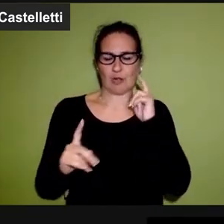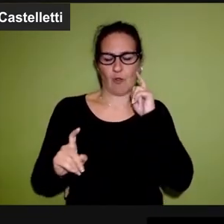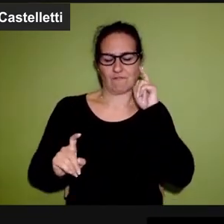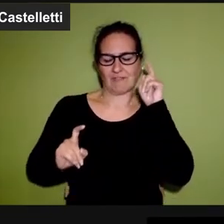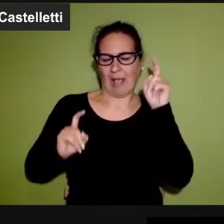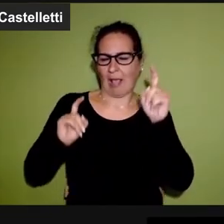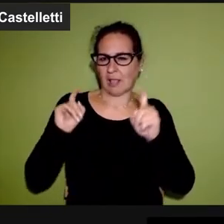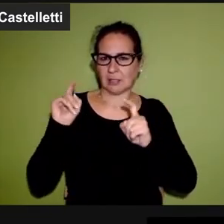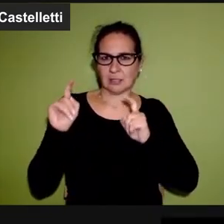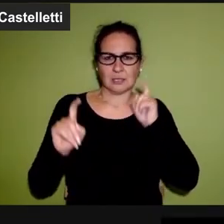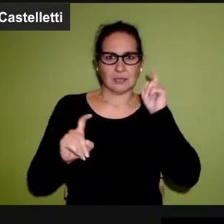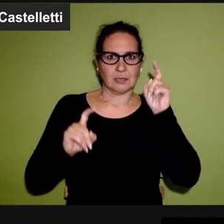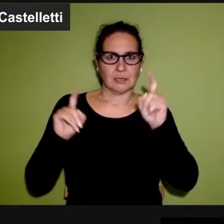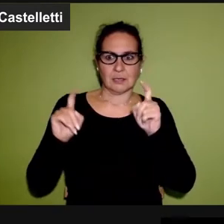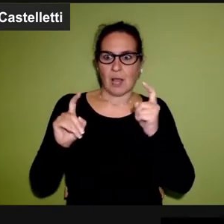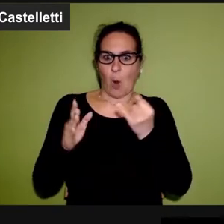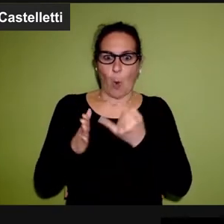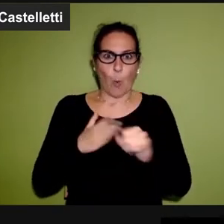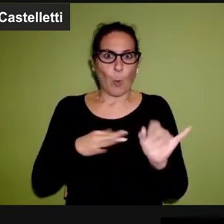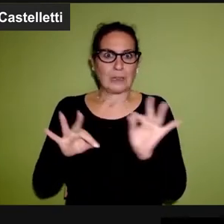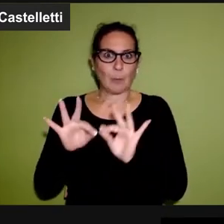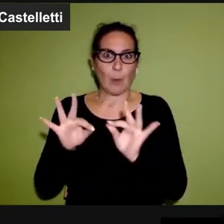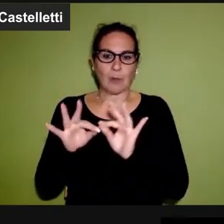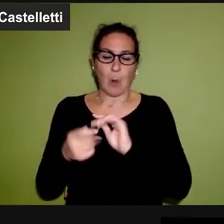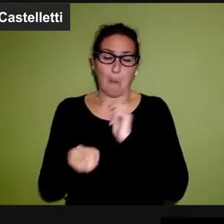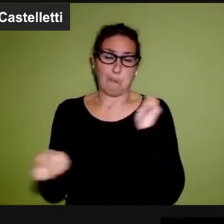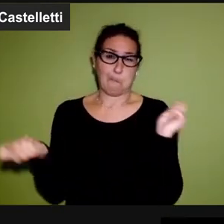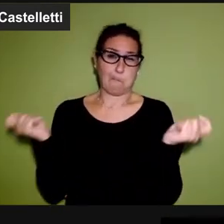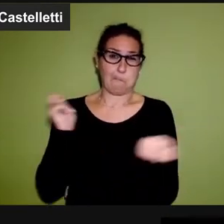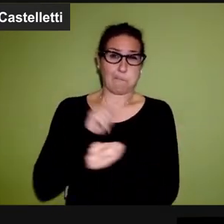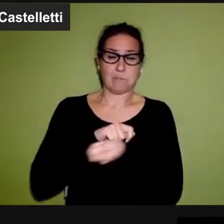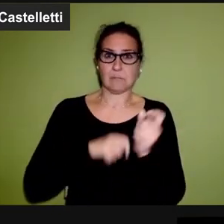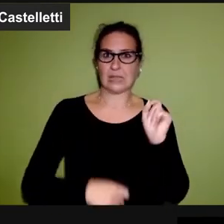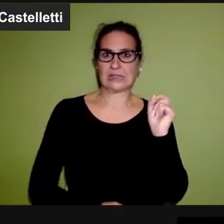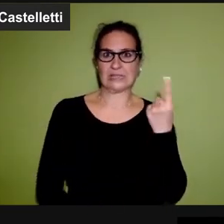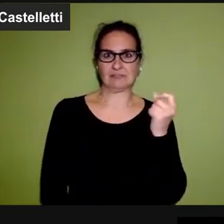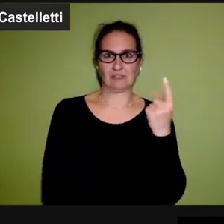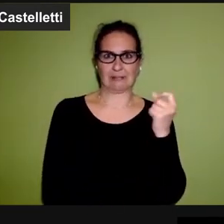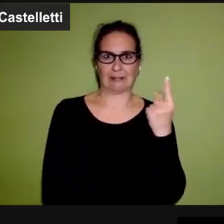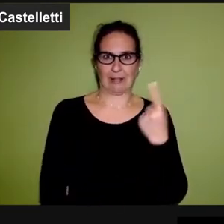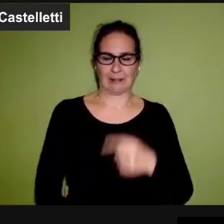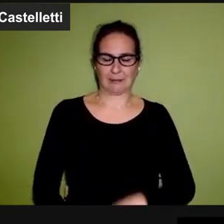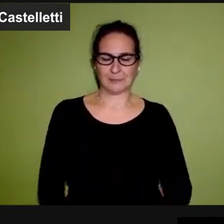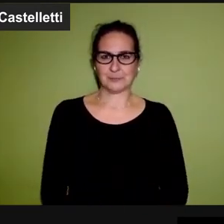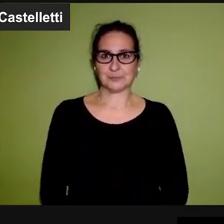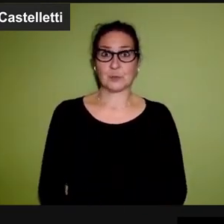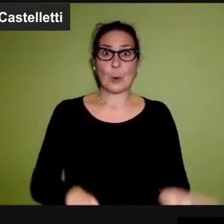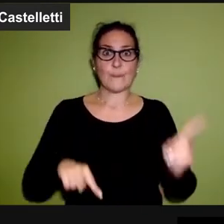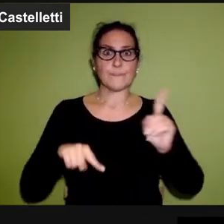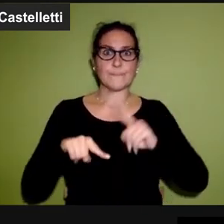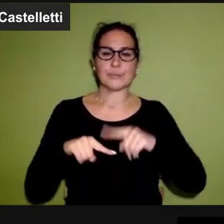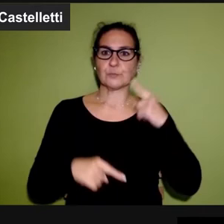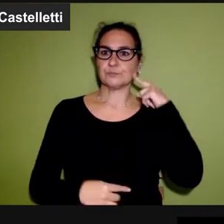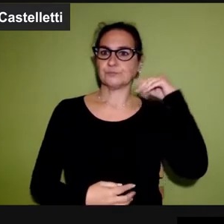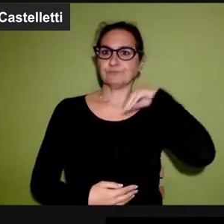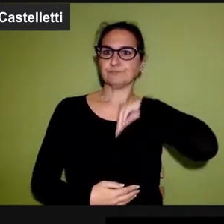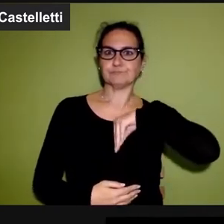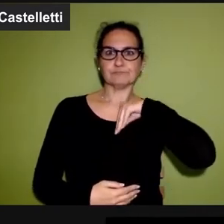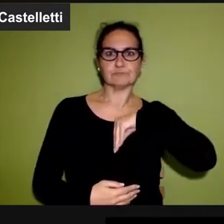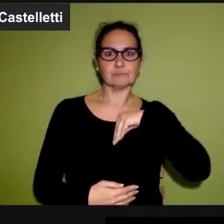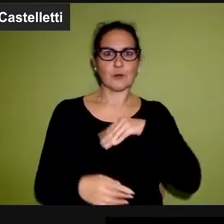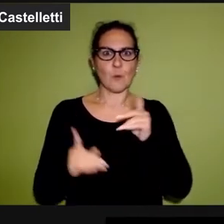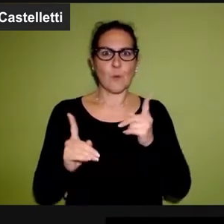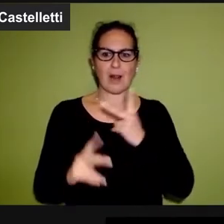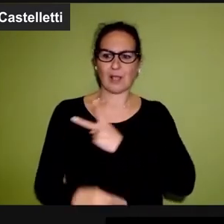scorso abbiamo faticosamente dovuto convertire in ultimo tutto il palinsesto in formato digitale. In più